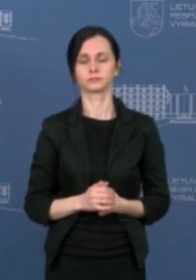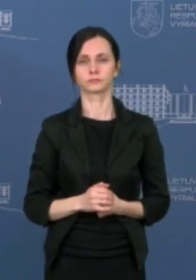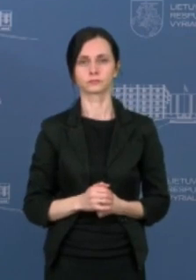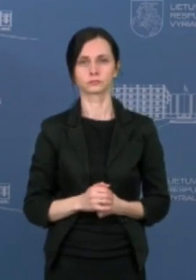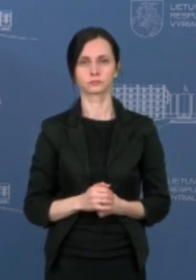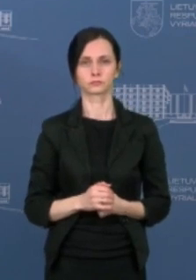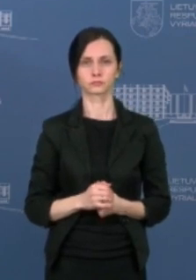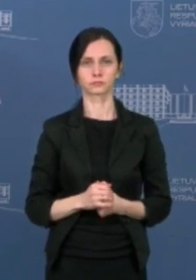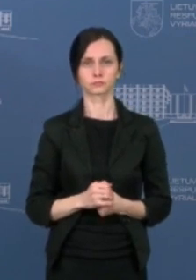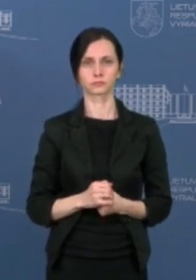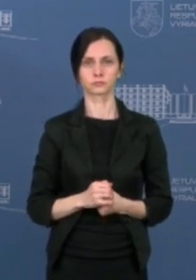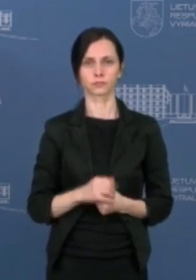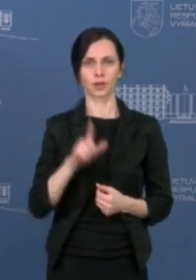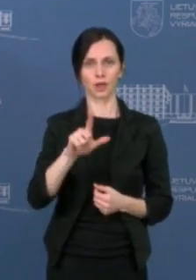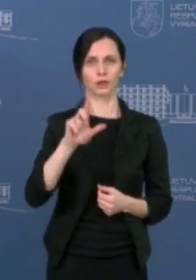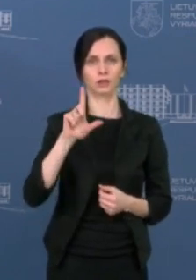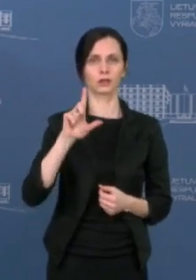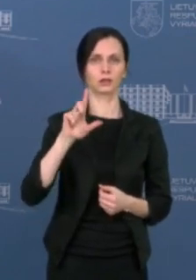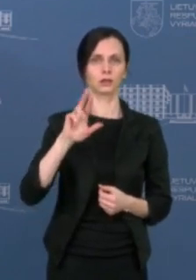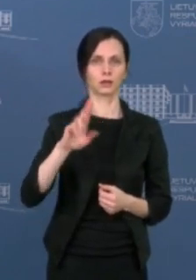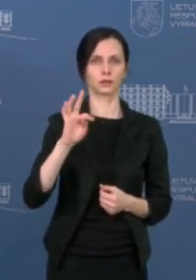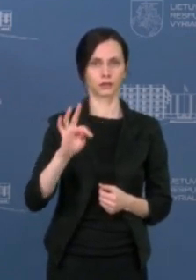Ačiū. LRT, LT, Vaida.